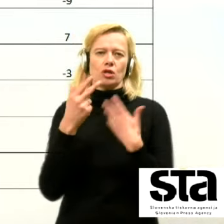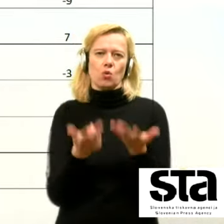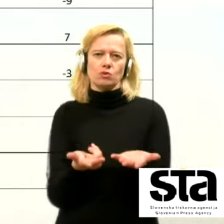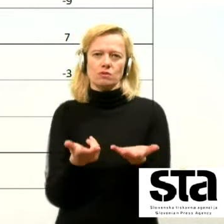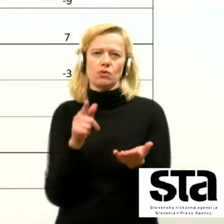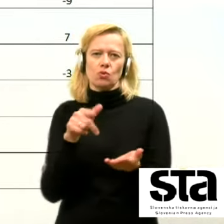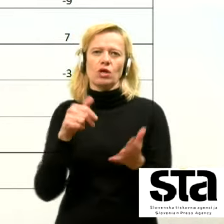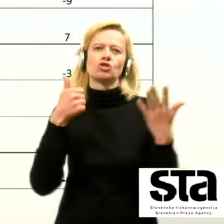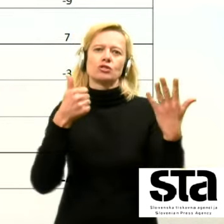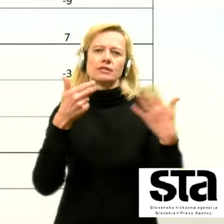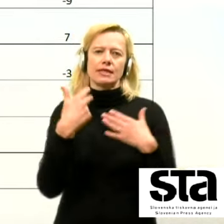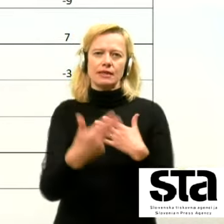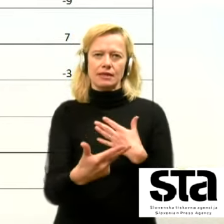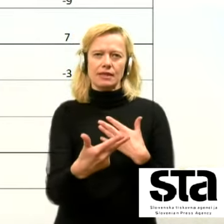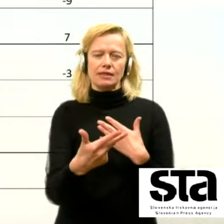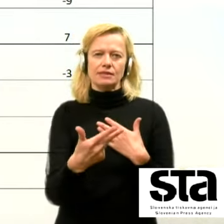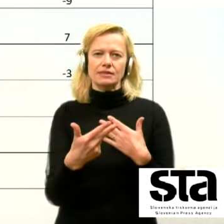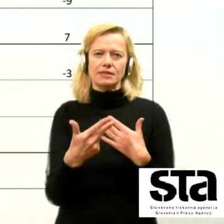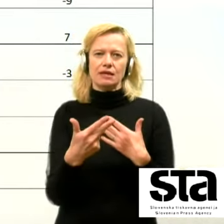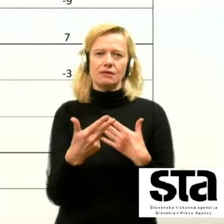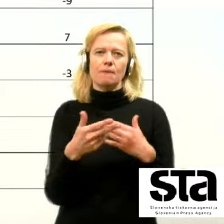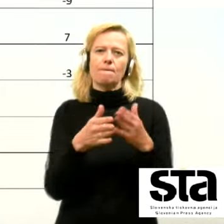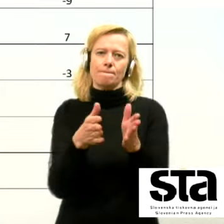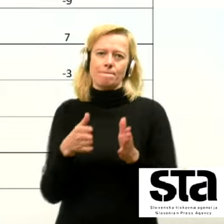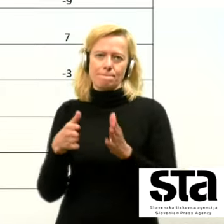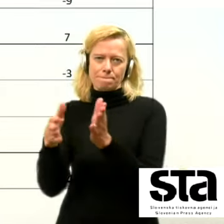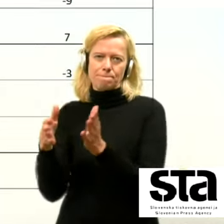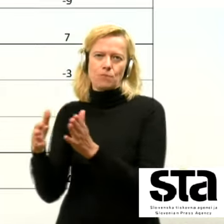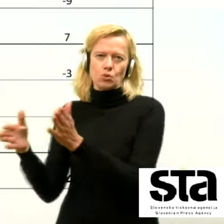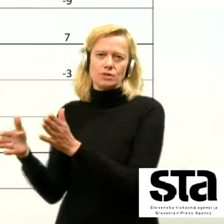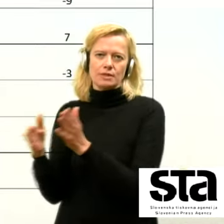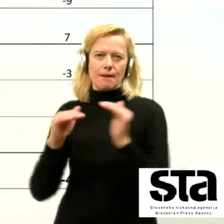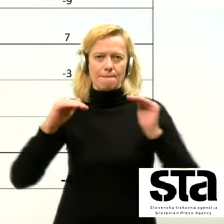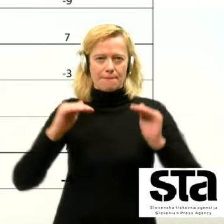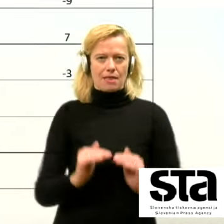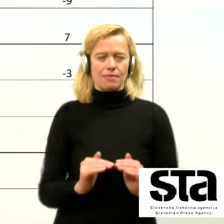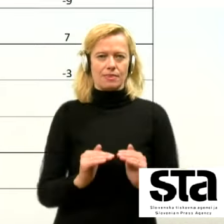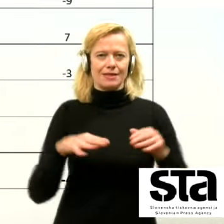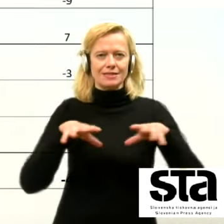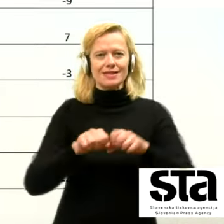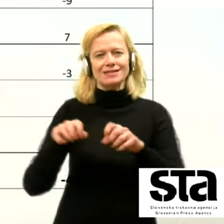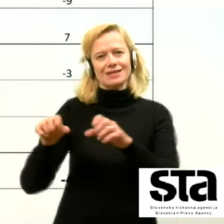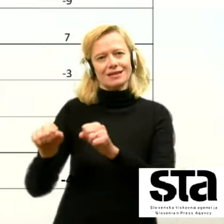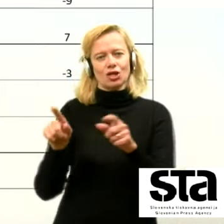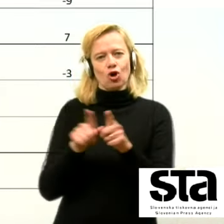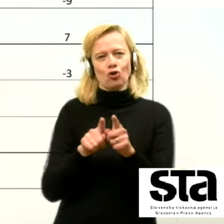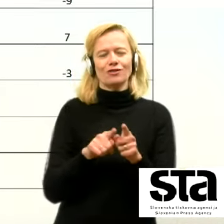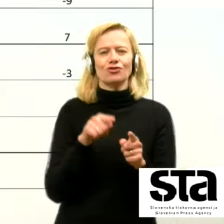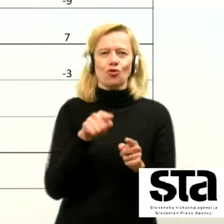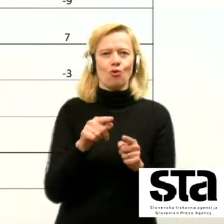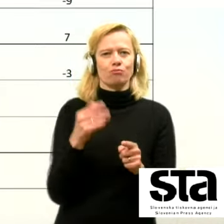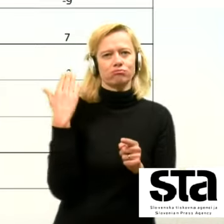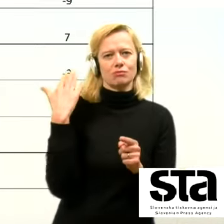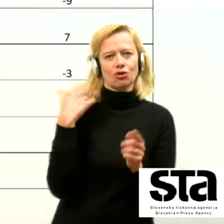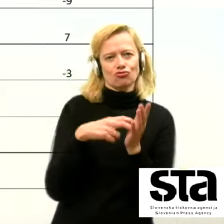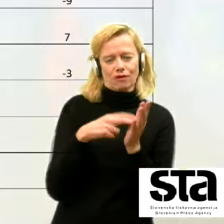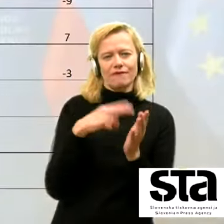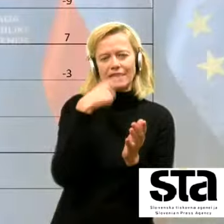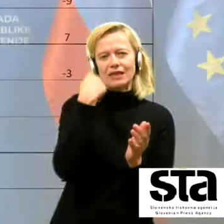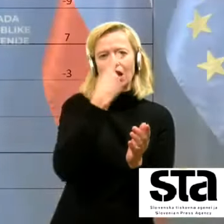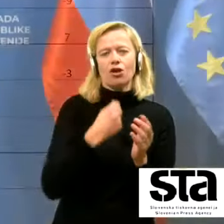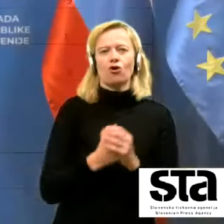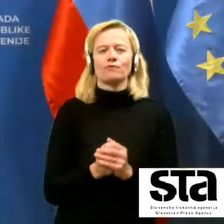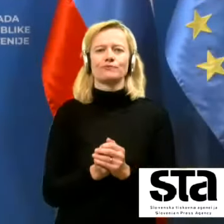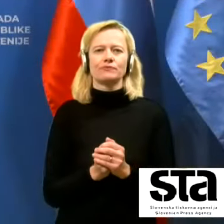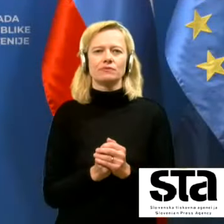kar je 36 postelj manj zasedenjih, kot pa je to bilo še v nedeljo.